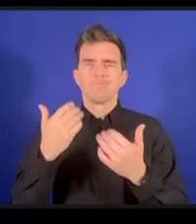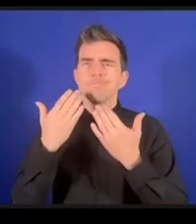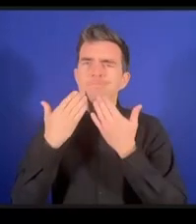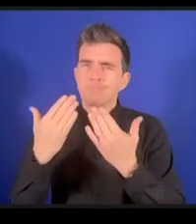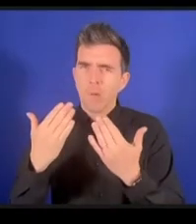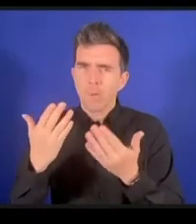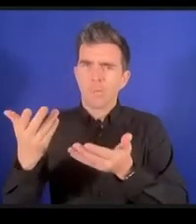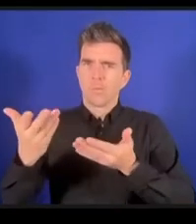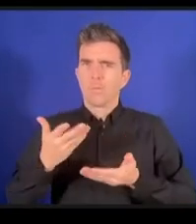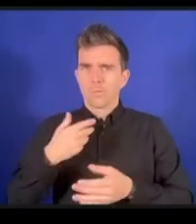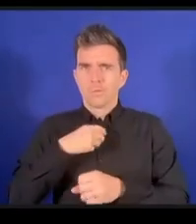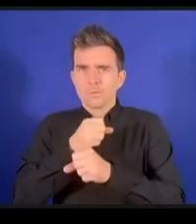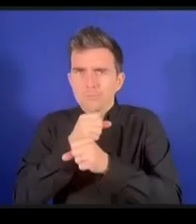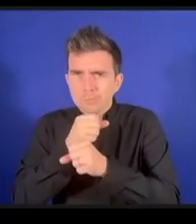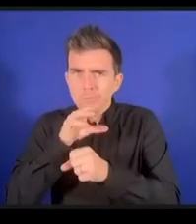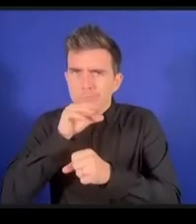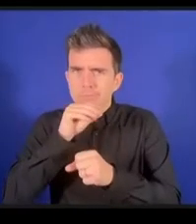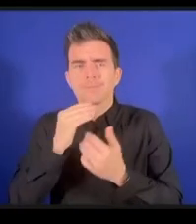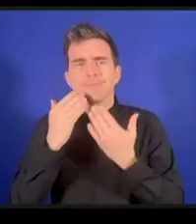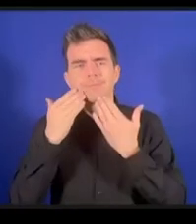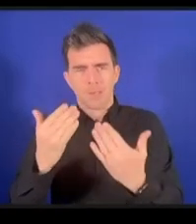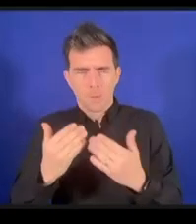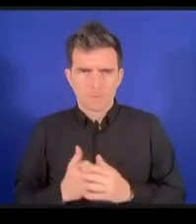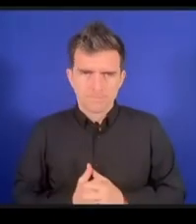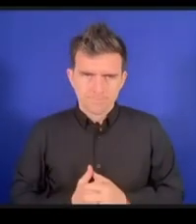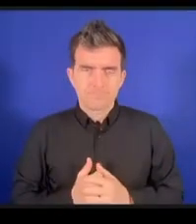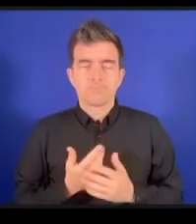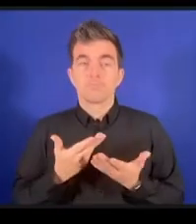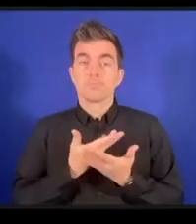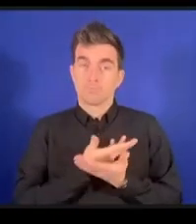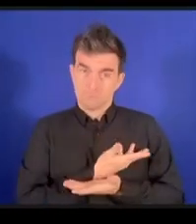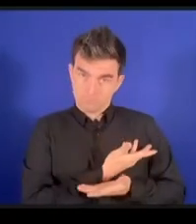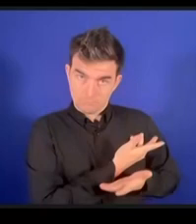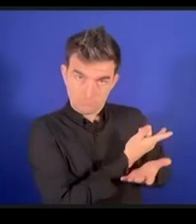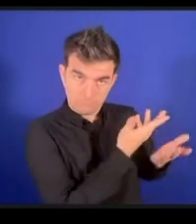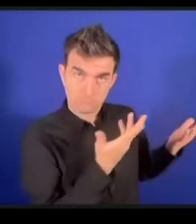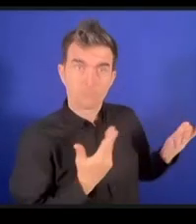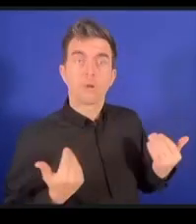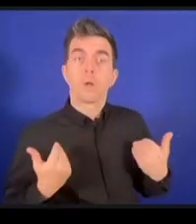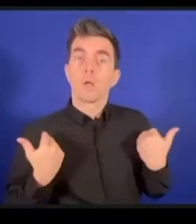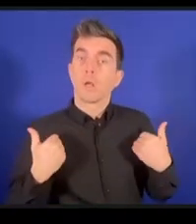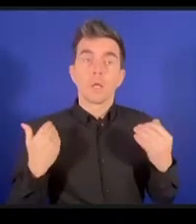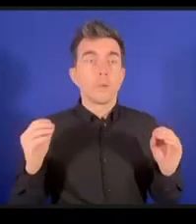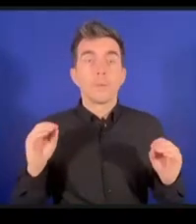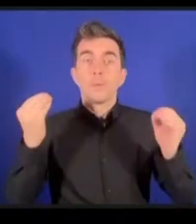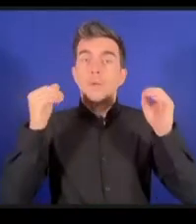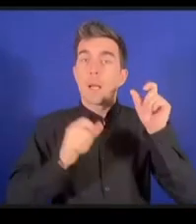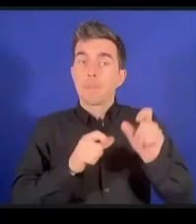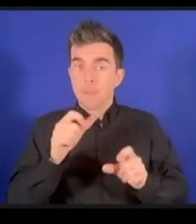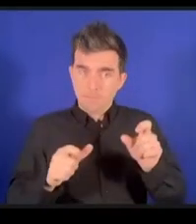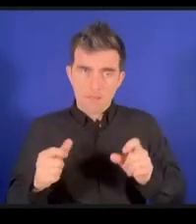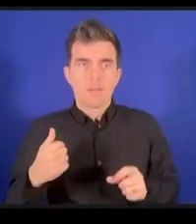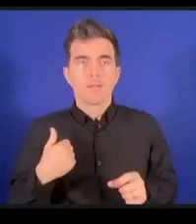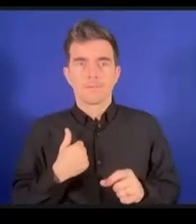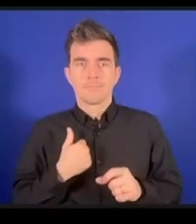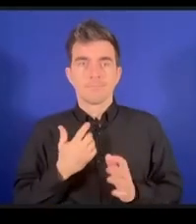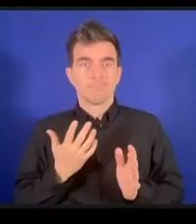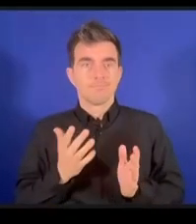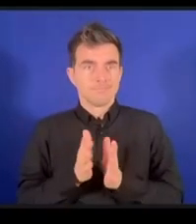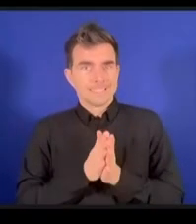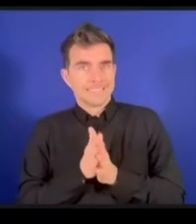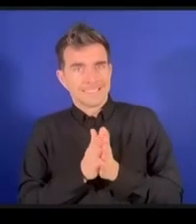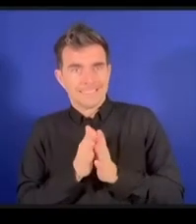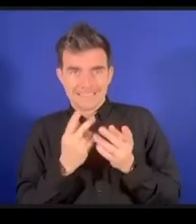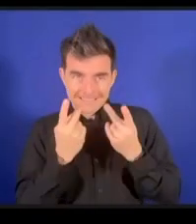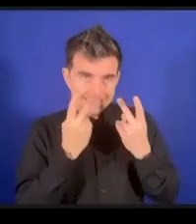会を若者を代弁していただいてありがとうございますこれだけ多くの若者がこのプロセスに関与していて嬉しいです私は子